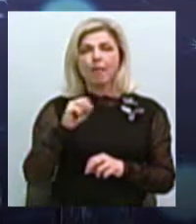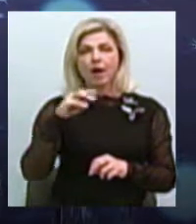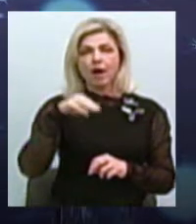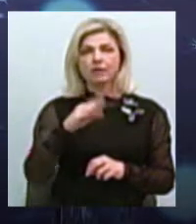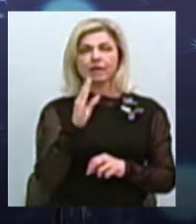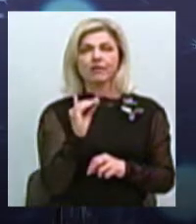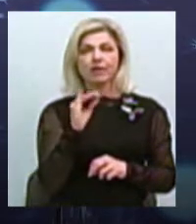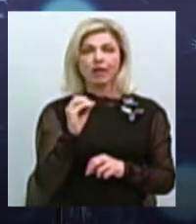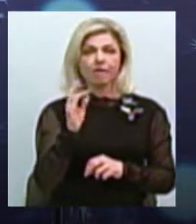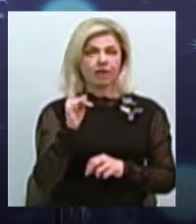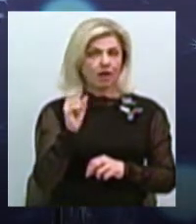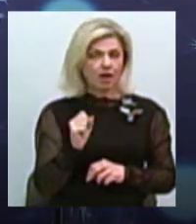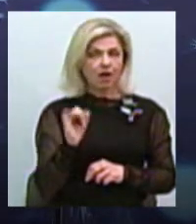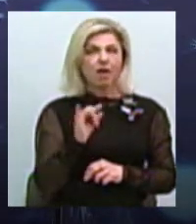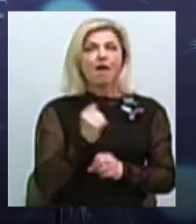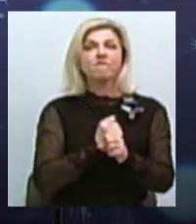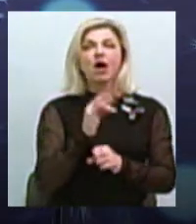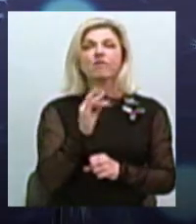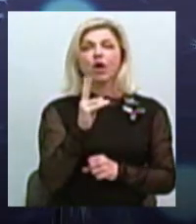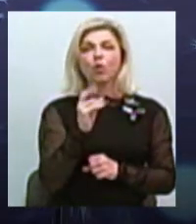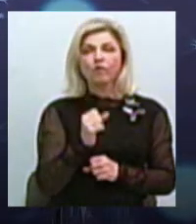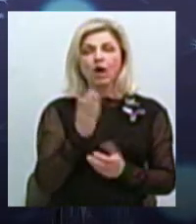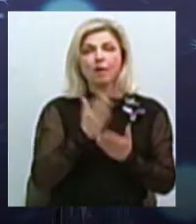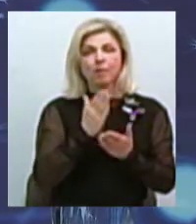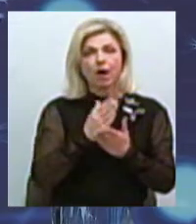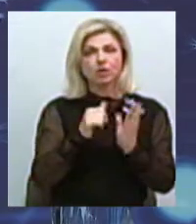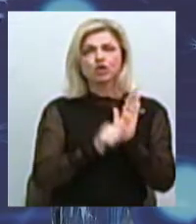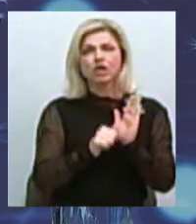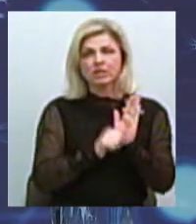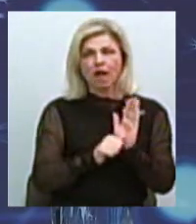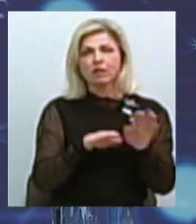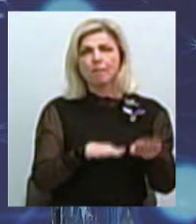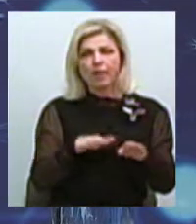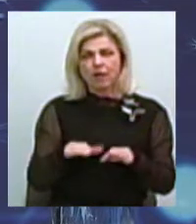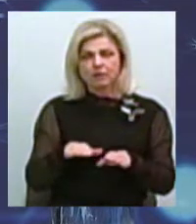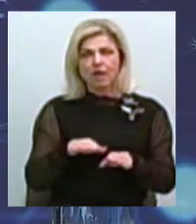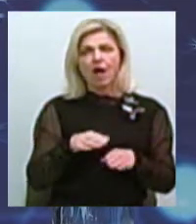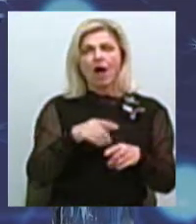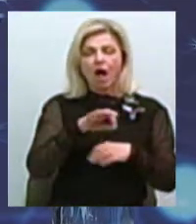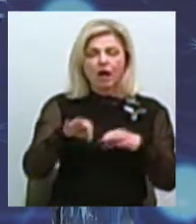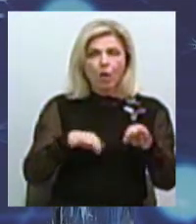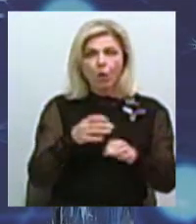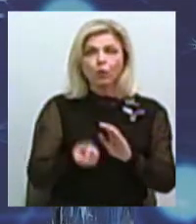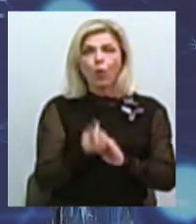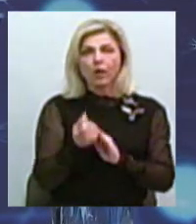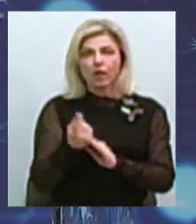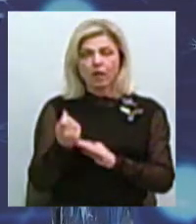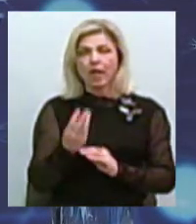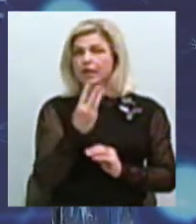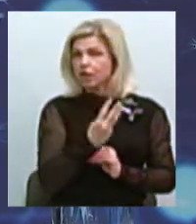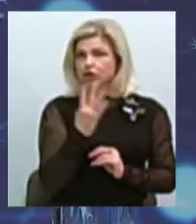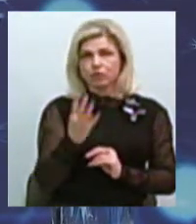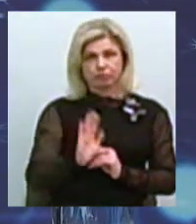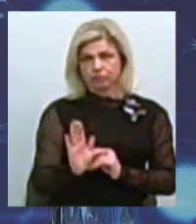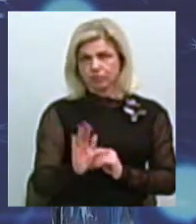Варварівкою ми маємо на сьогодні відомих 60 об'єктів археології. Не три, чотири, а шістдесят, які